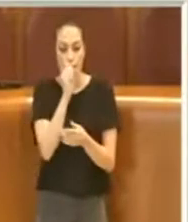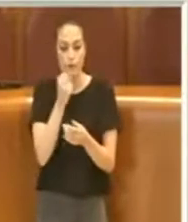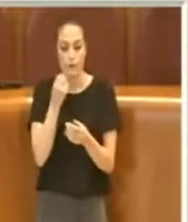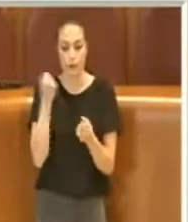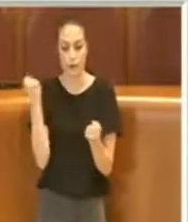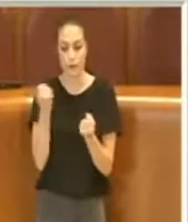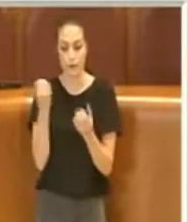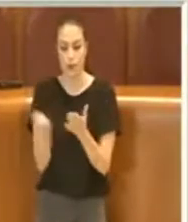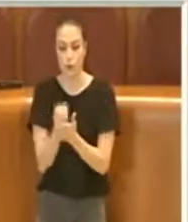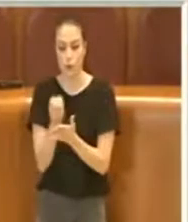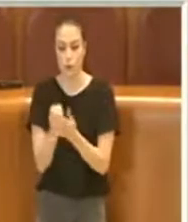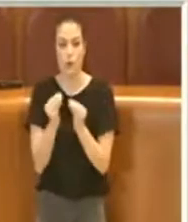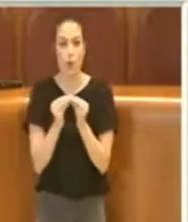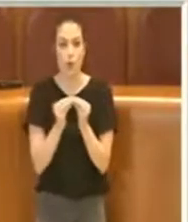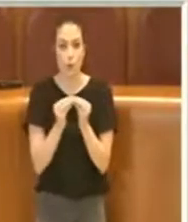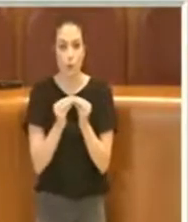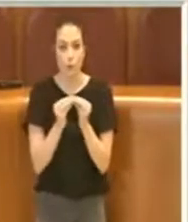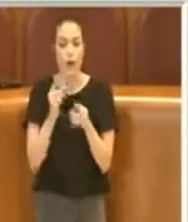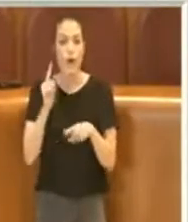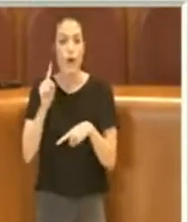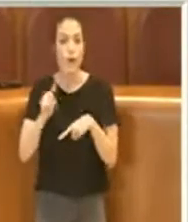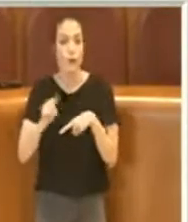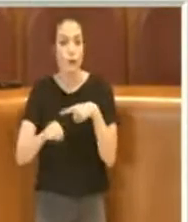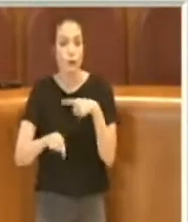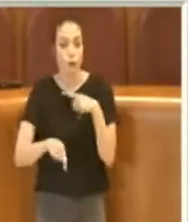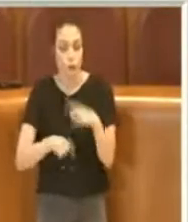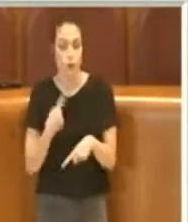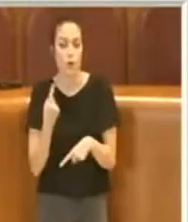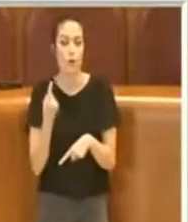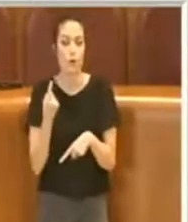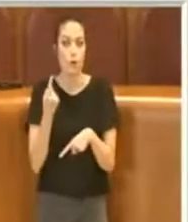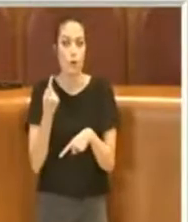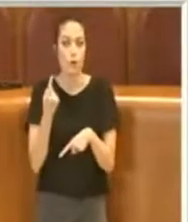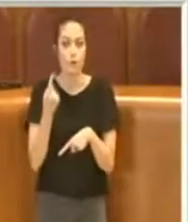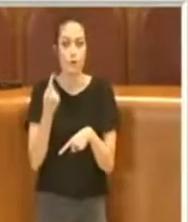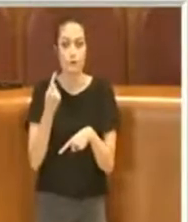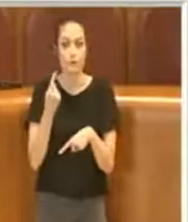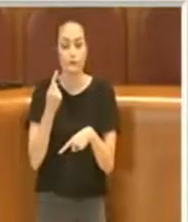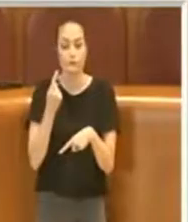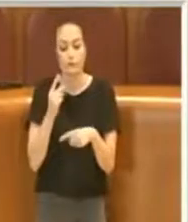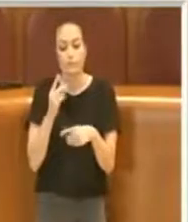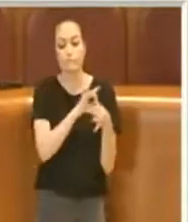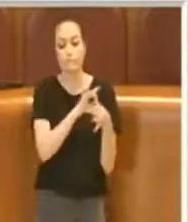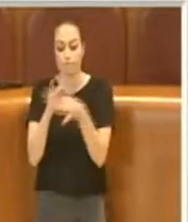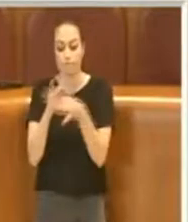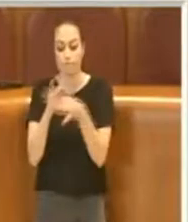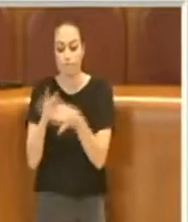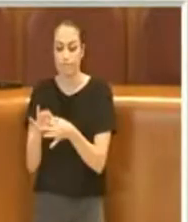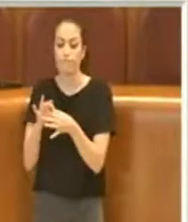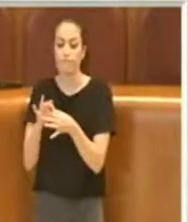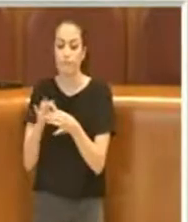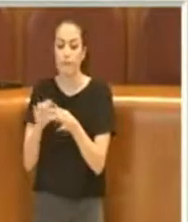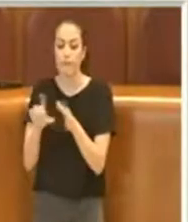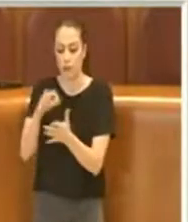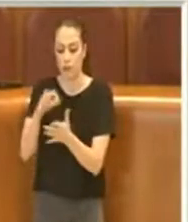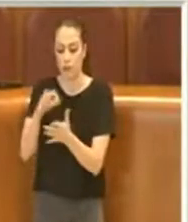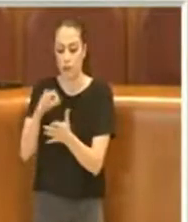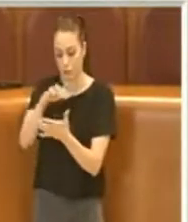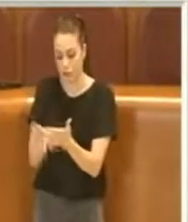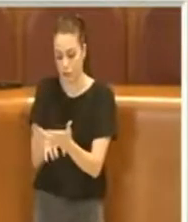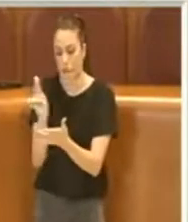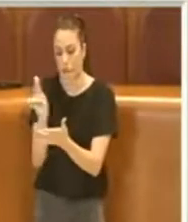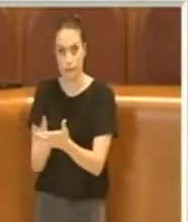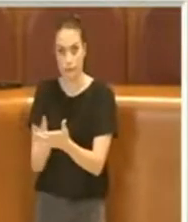e a quel punto calarla nel livello legislativo o normativo nel quale opera.